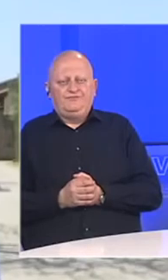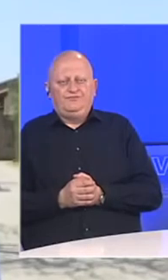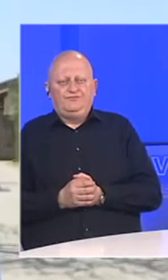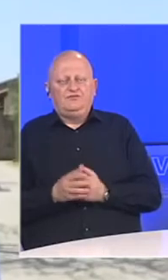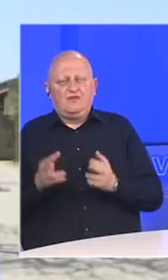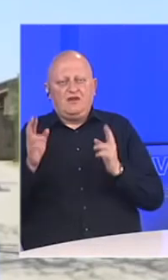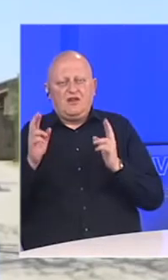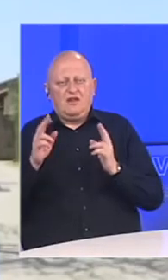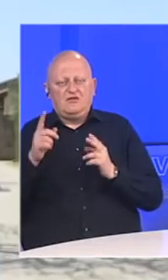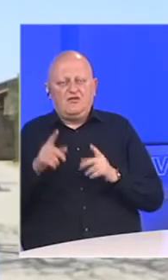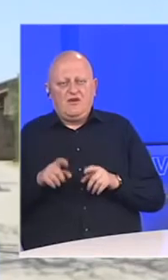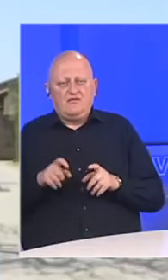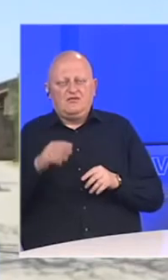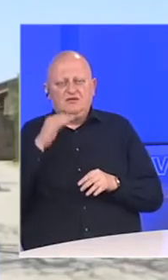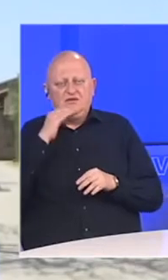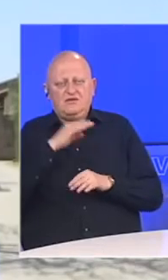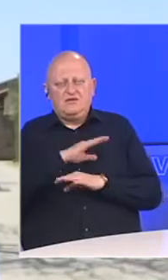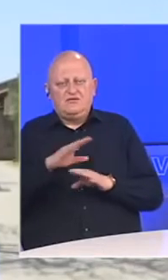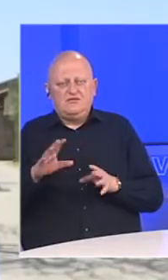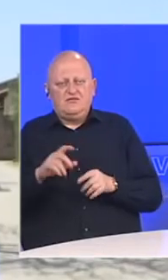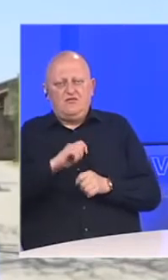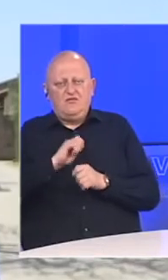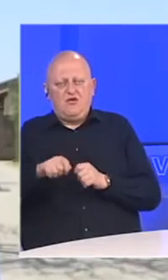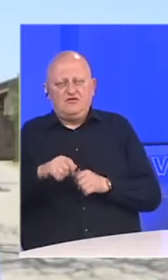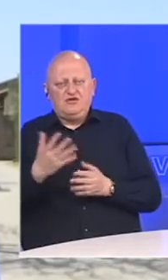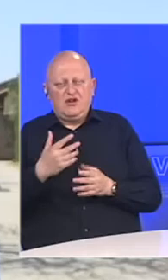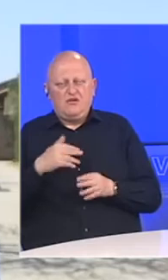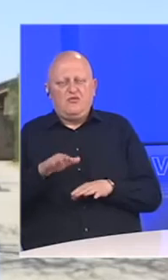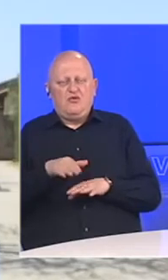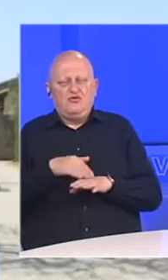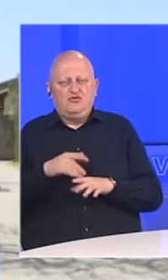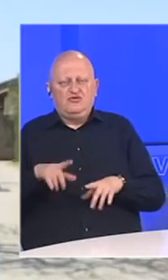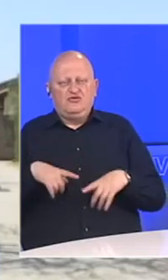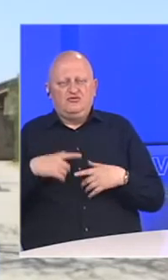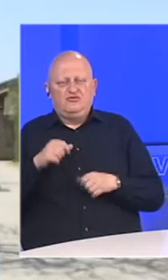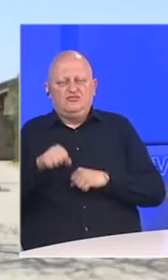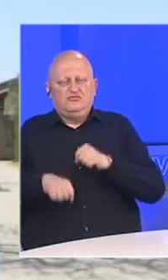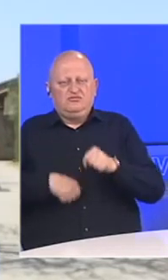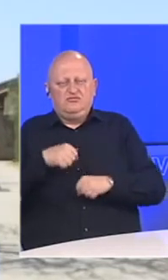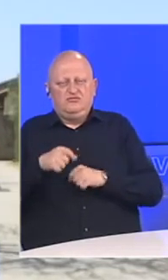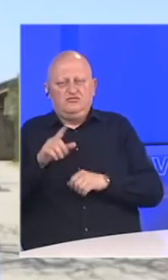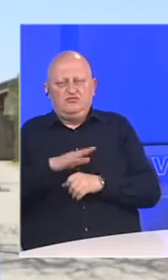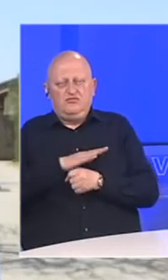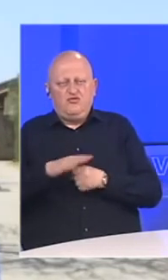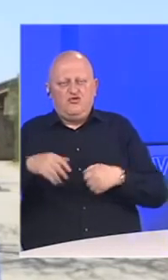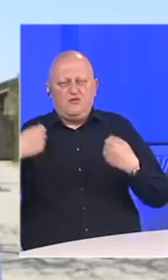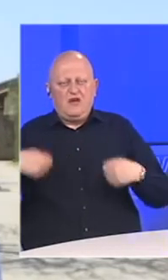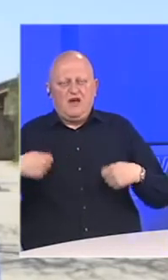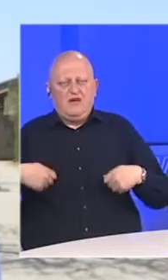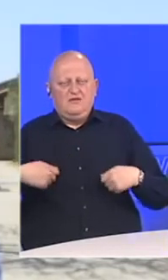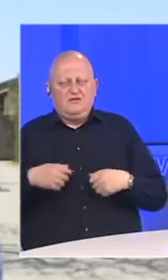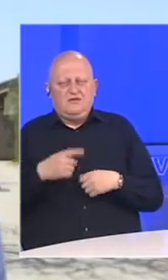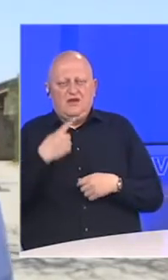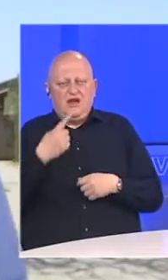Nadam se da će ovaj virus u septembru biti iskorjenjen kako bi smo mogli započeti živjeti sezonu biciklizmu u njenom punom kapacitetu,